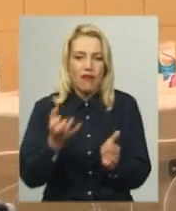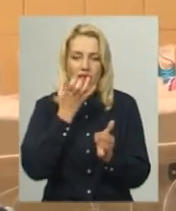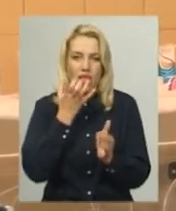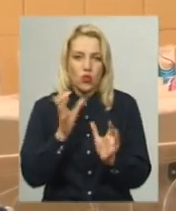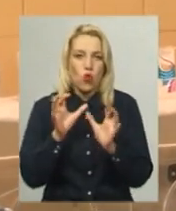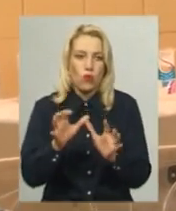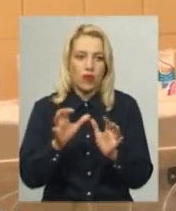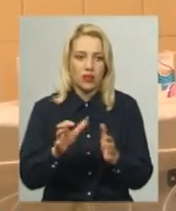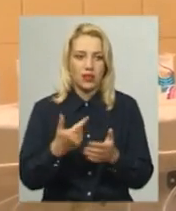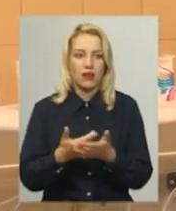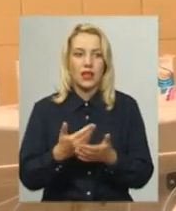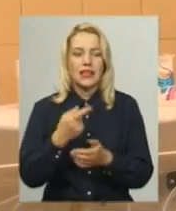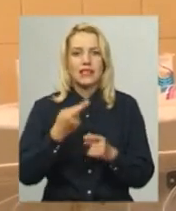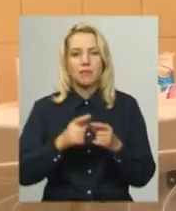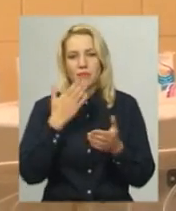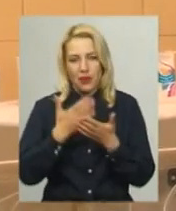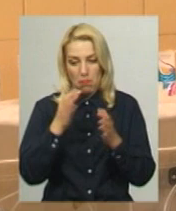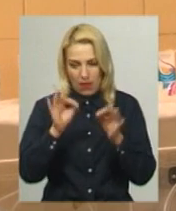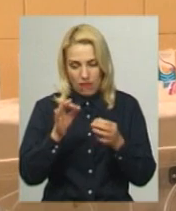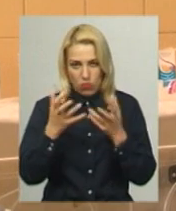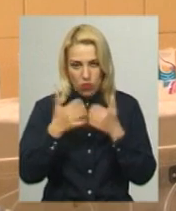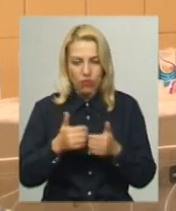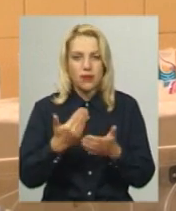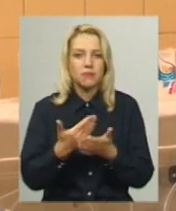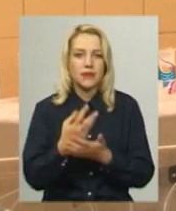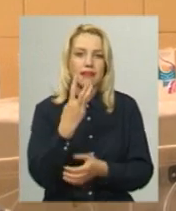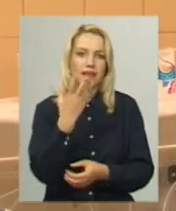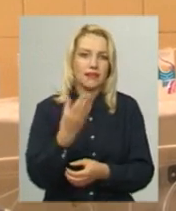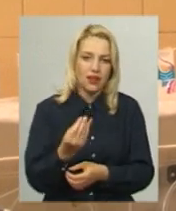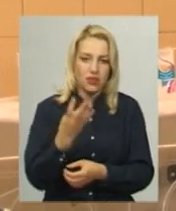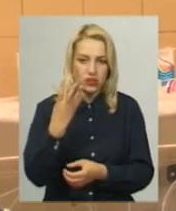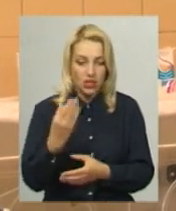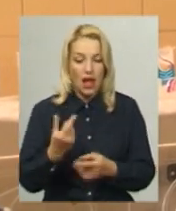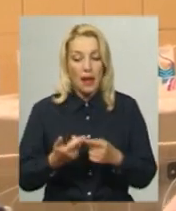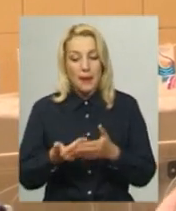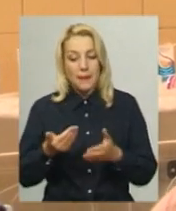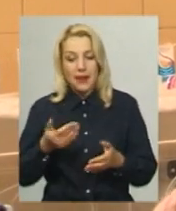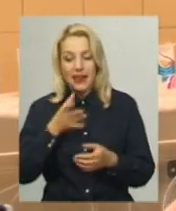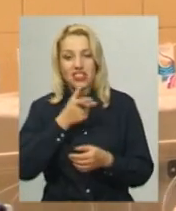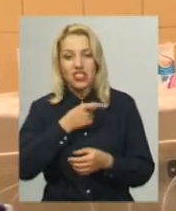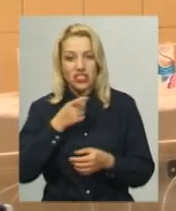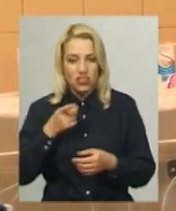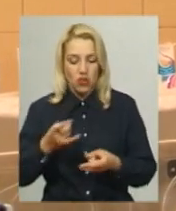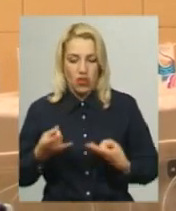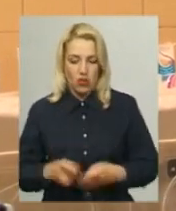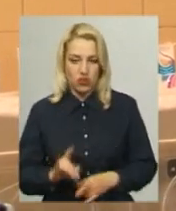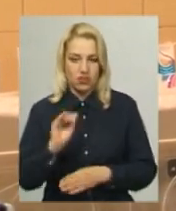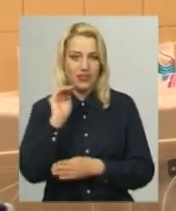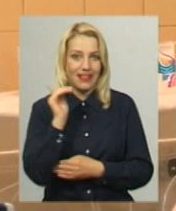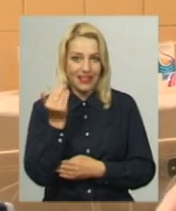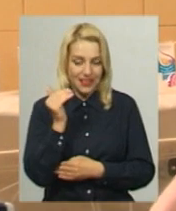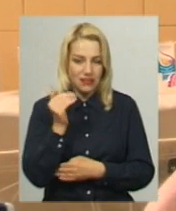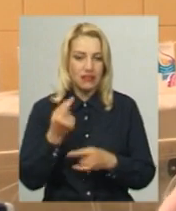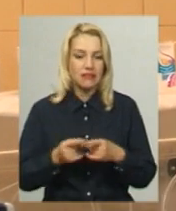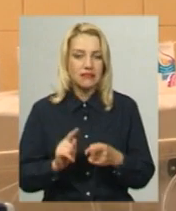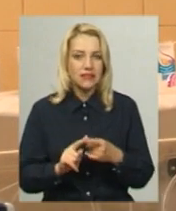третя або четверта доба життя. Передчасно народжені діти, це такі діти, про яких, не каже, гоп поки не перескочиш, він